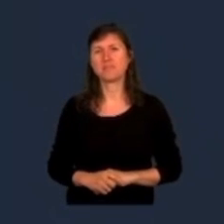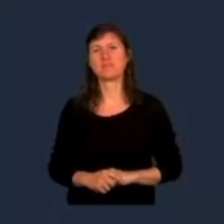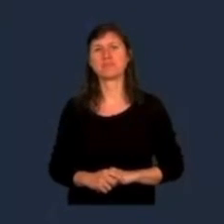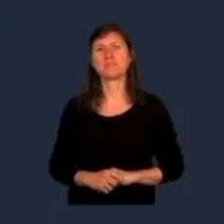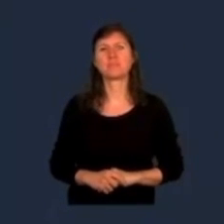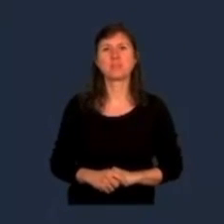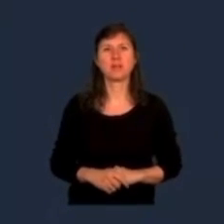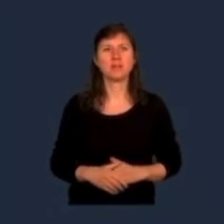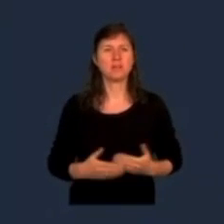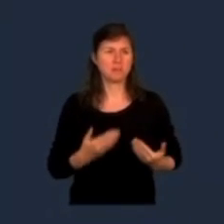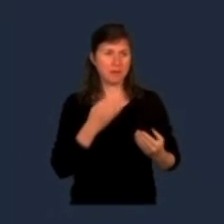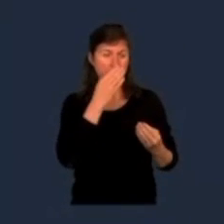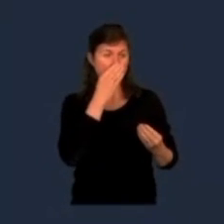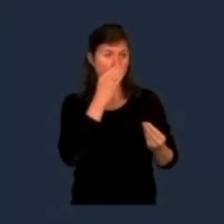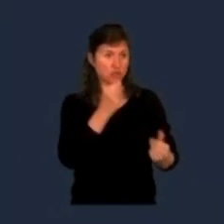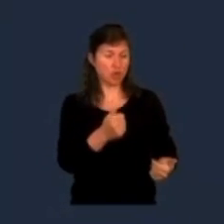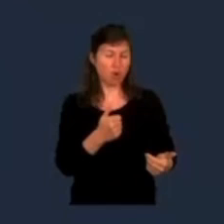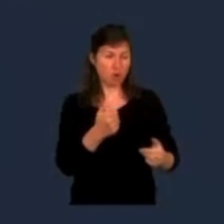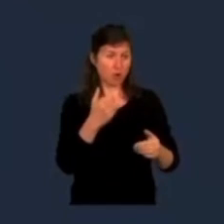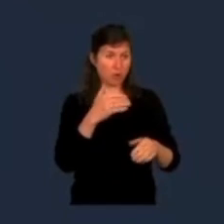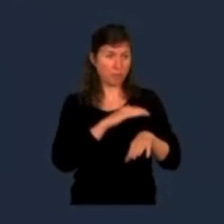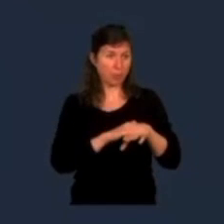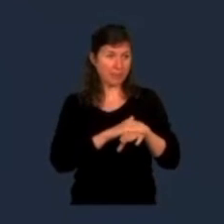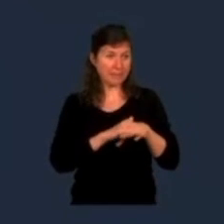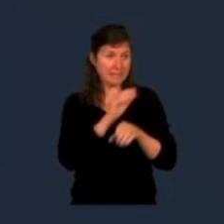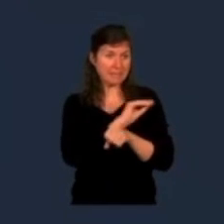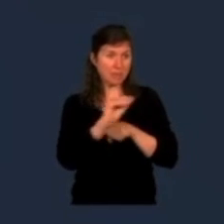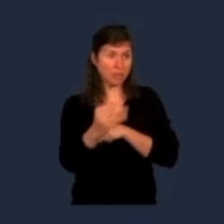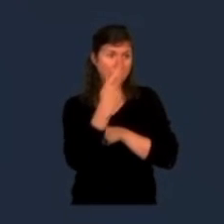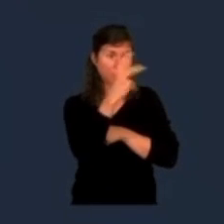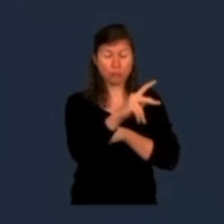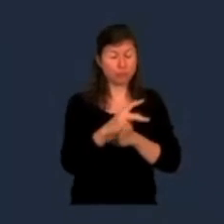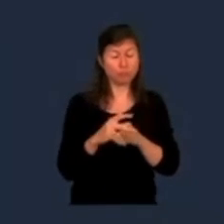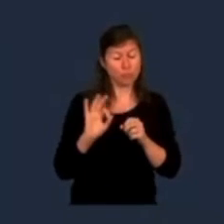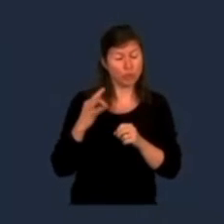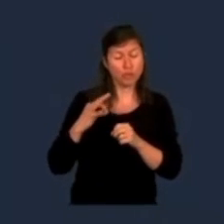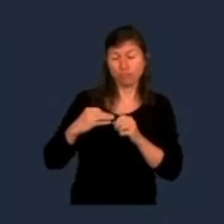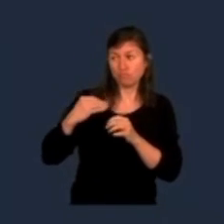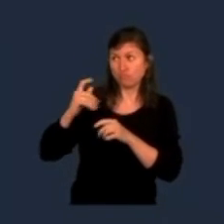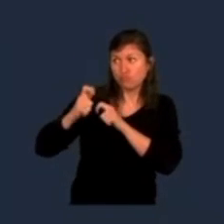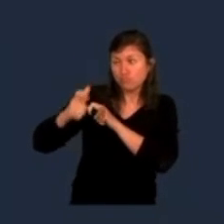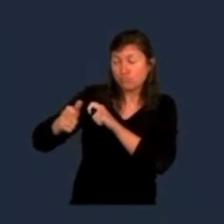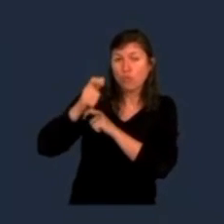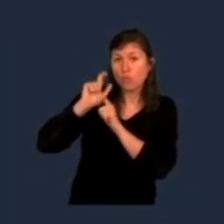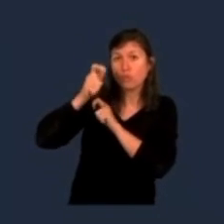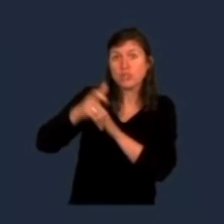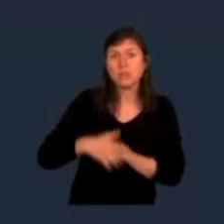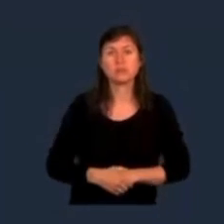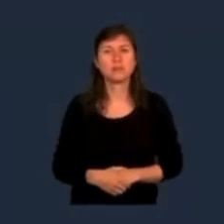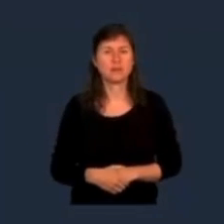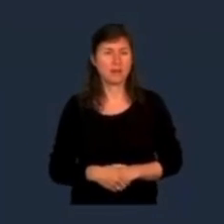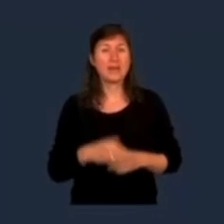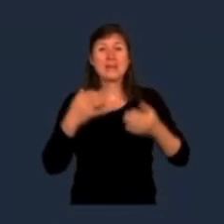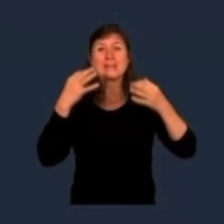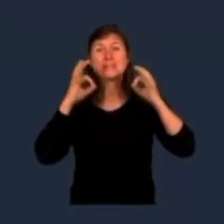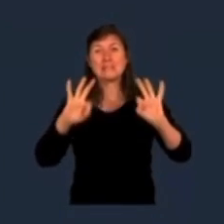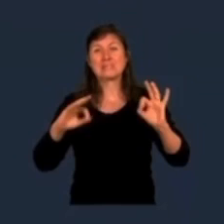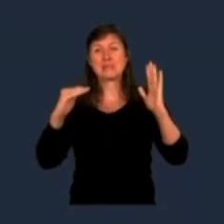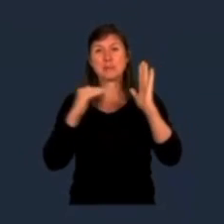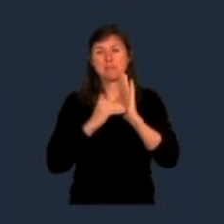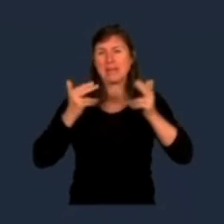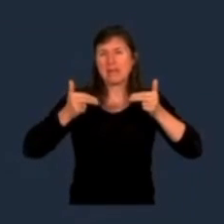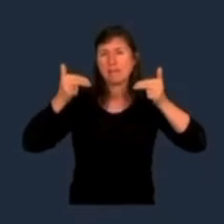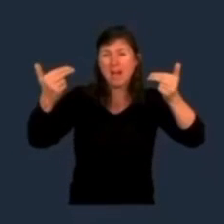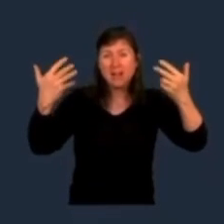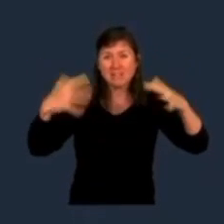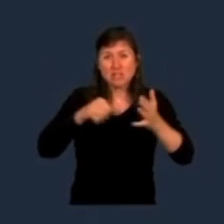retrouvons une certaine constance dans ces pseudo-politiques publiques de sécurité que vous menez. Pour mémoire, pas moins de 10 000 caméras ont déjà été financées par